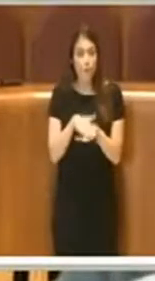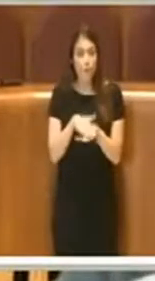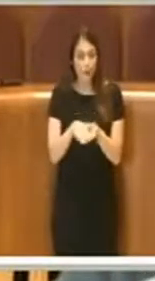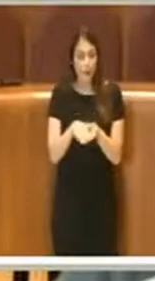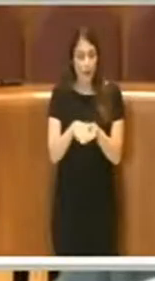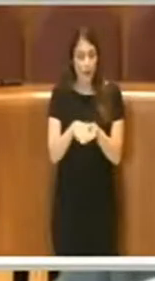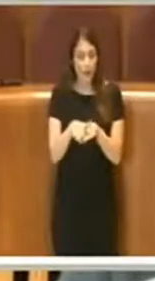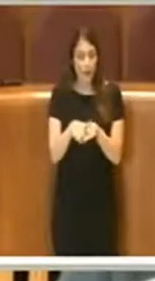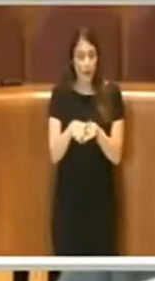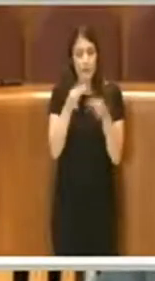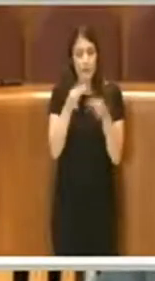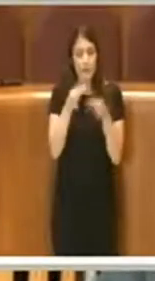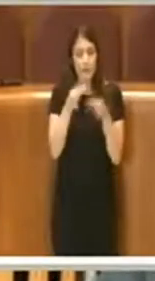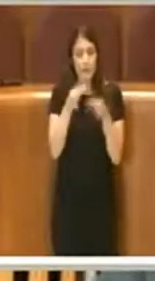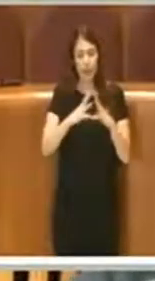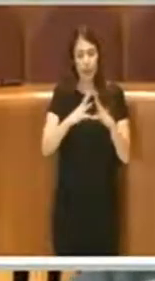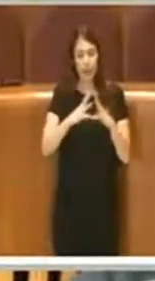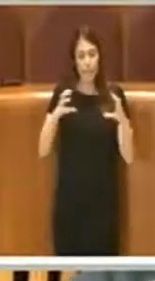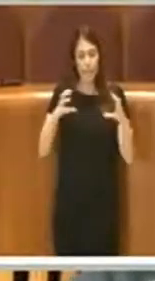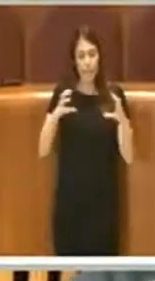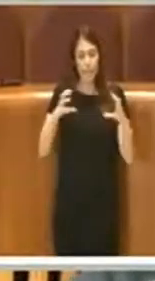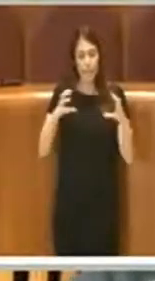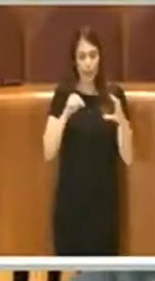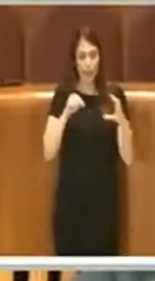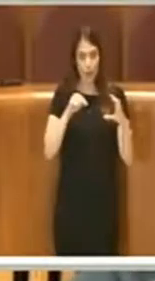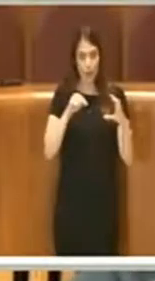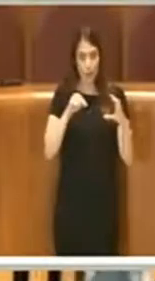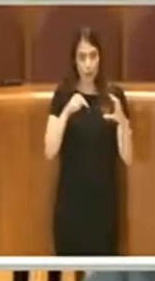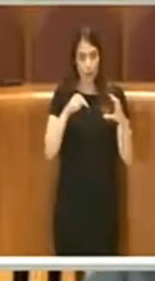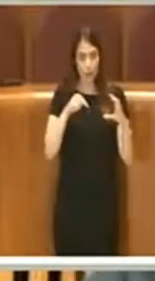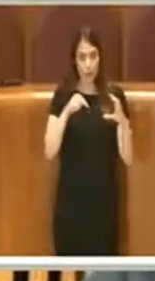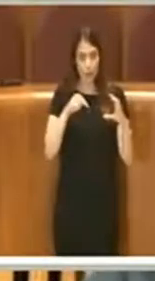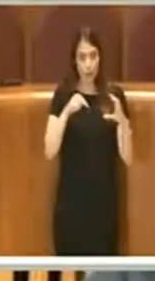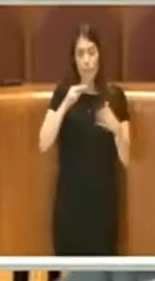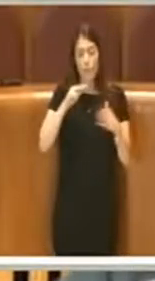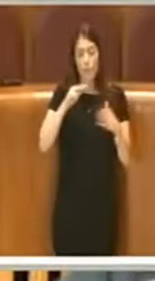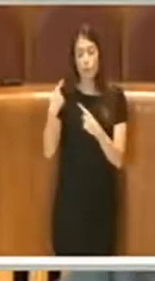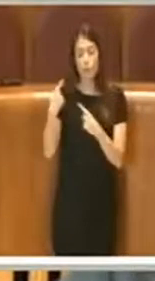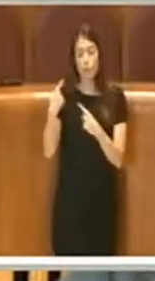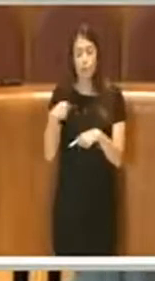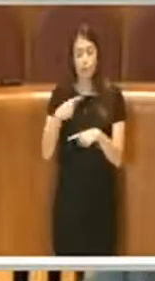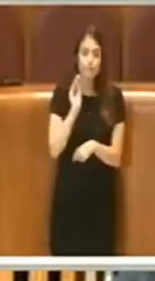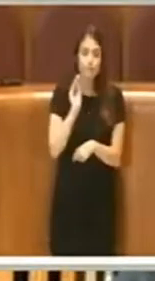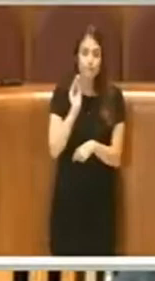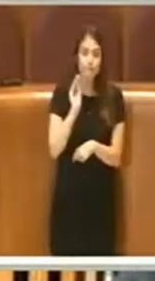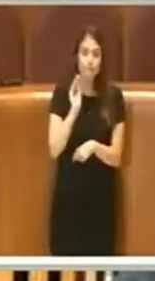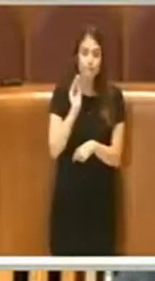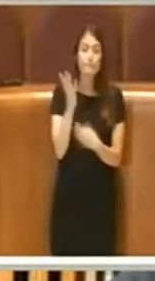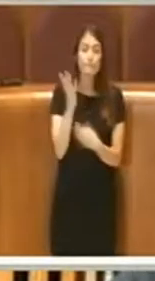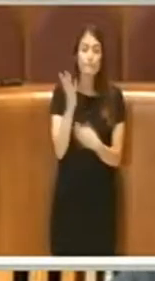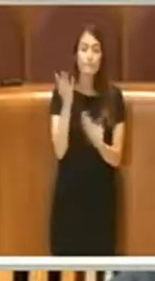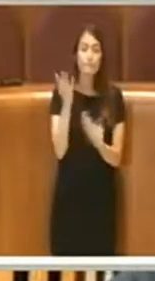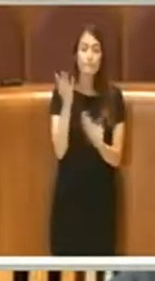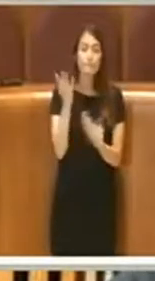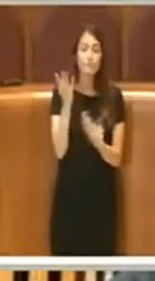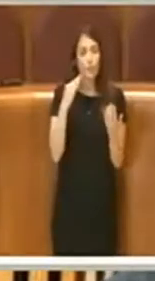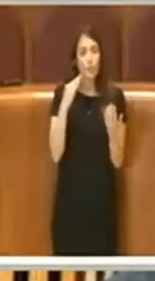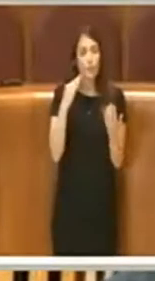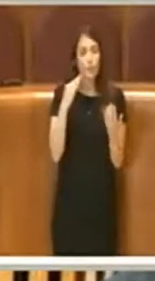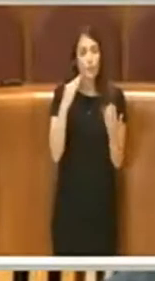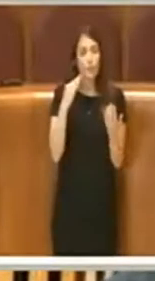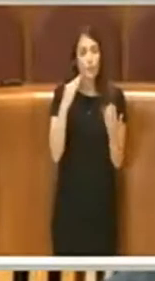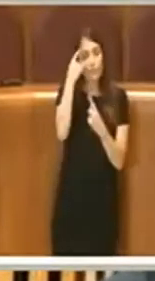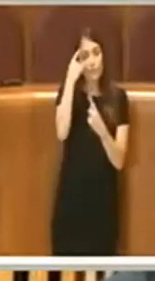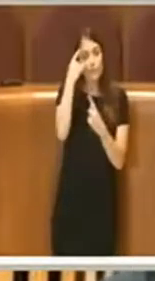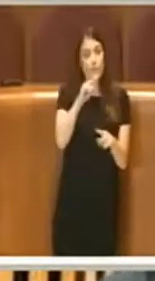quindi sull'impianto e chiediamo appunto con questa mozione che sia di competenza